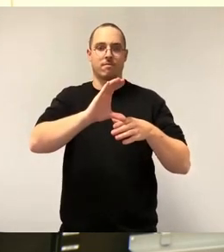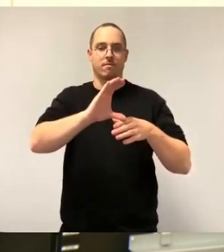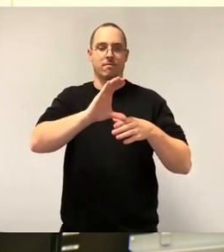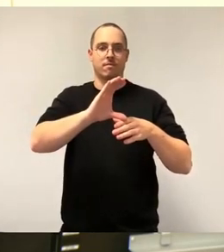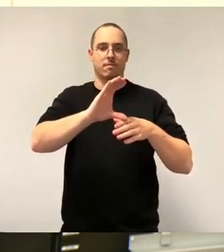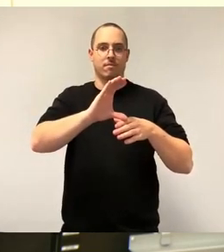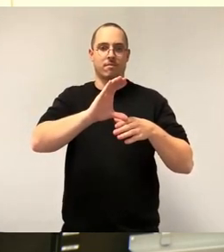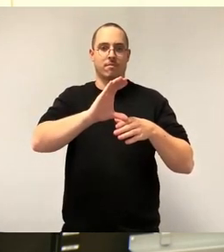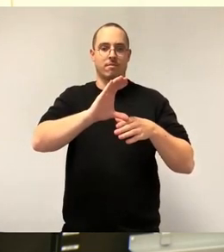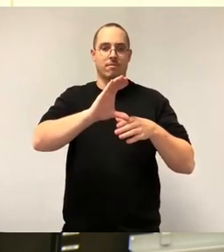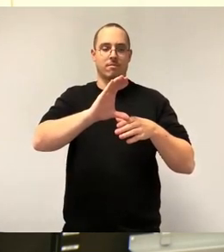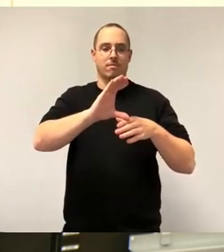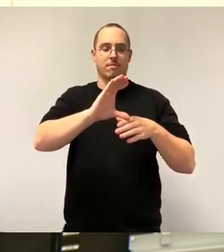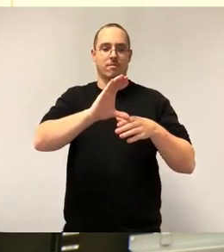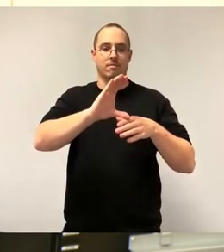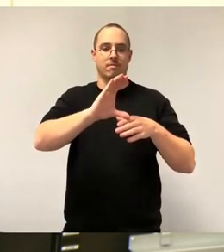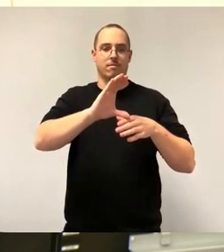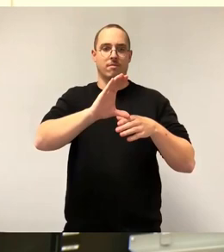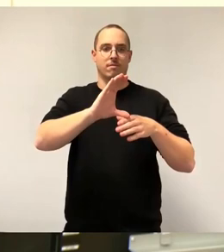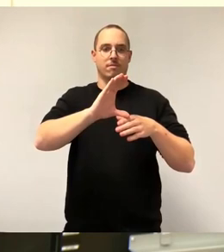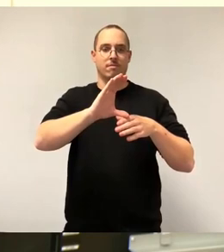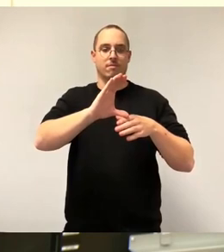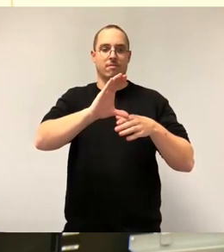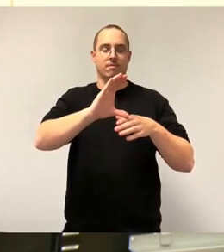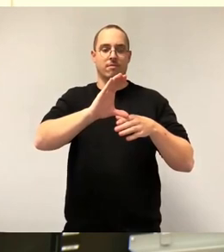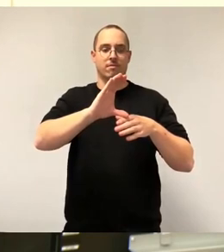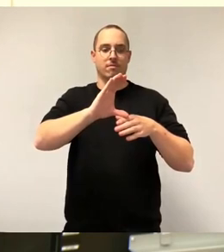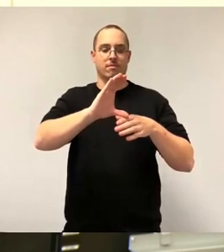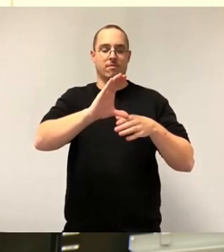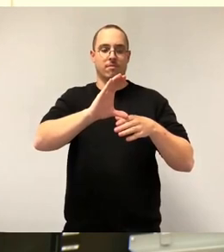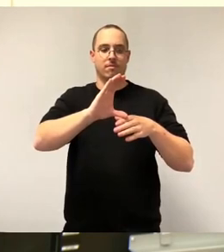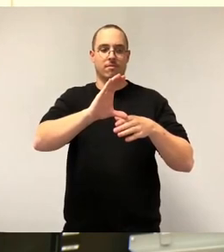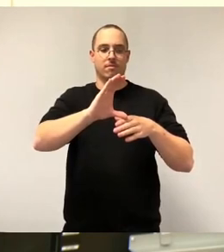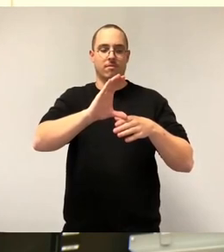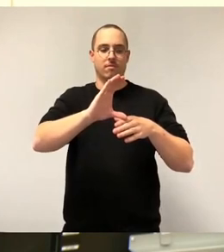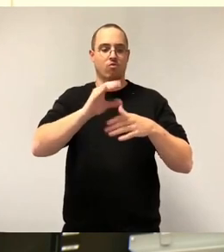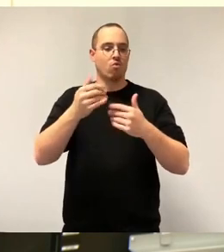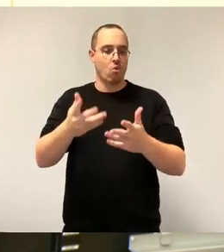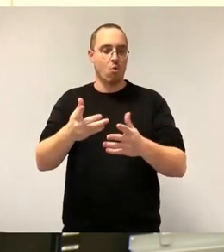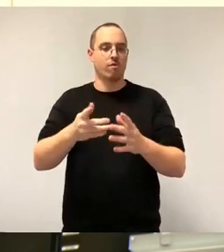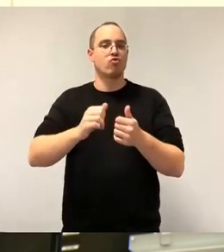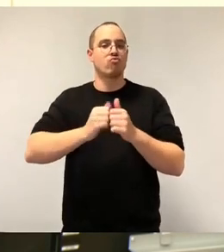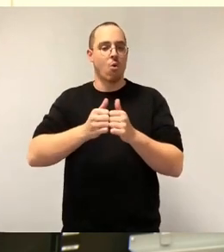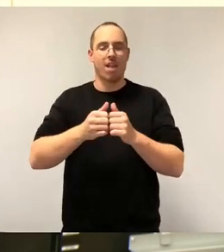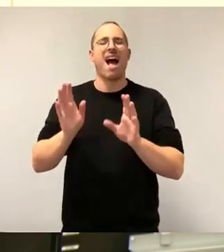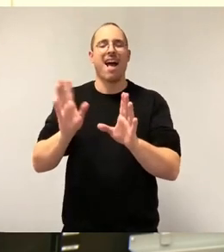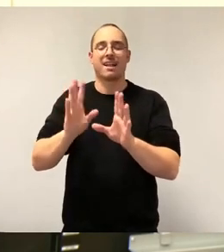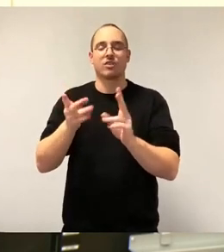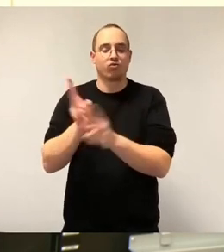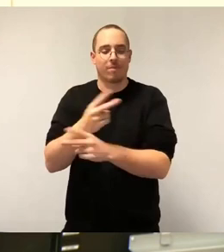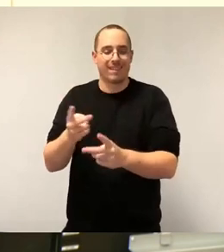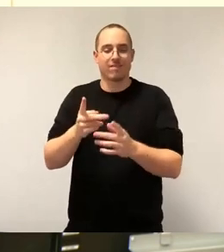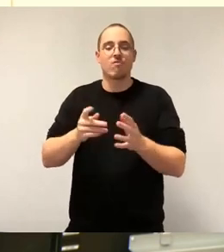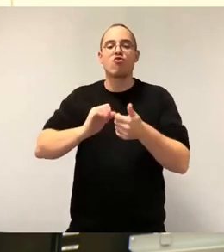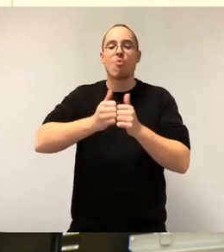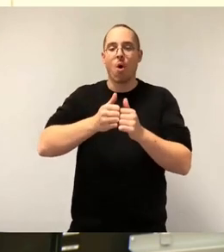eine Wort, also das ist wirklich nur, dass diese Summe, die aus dem Sportbereich genommen wird, auch dem Sportbereich wieder zugeführt wird. Ich